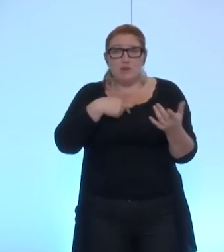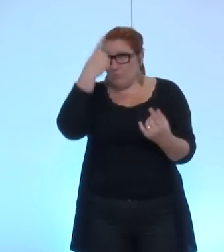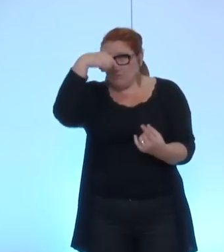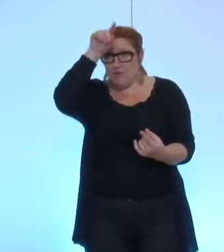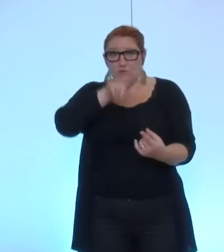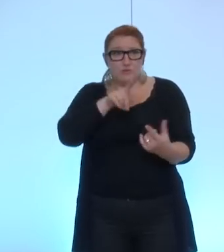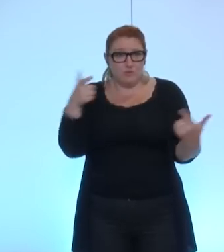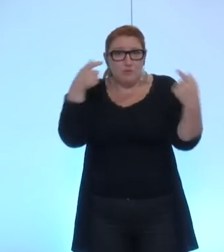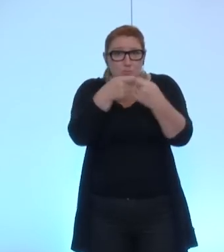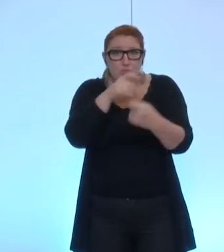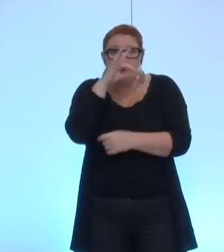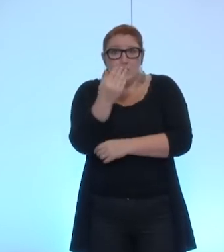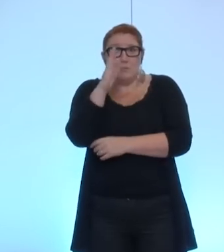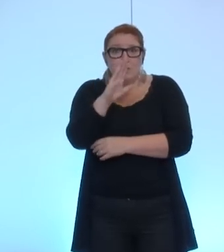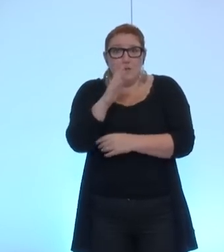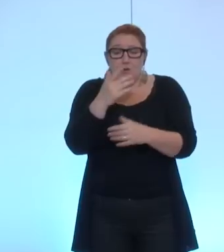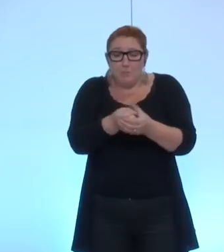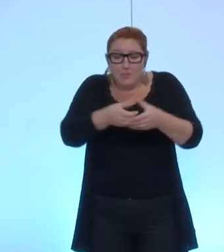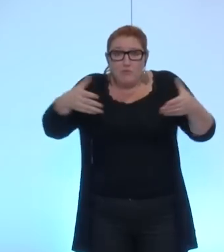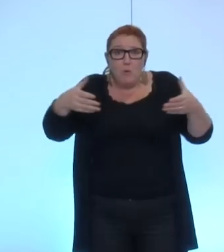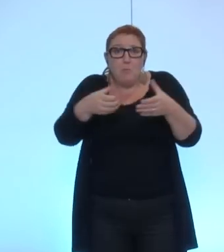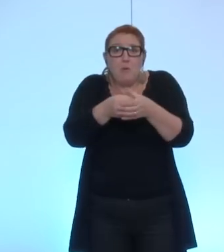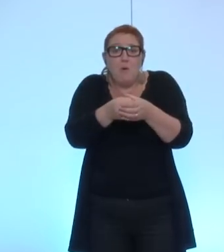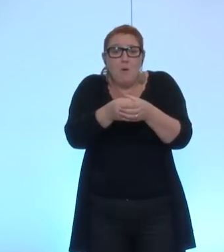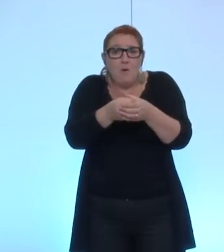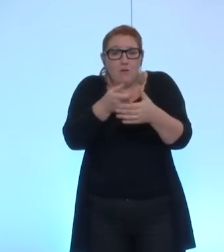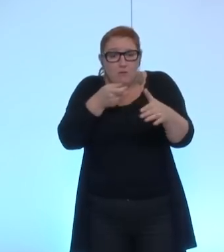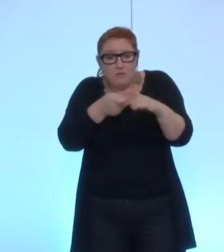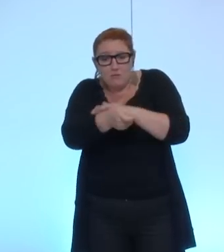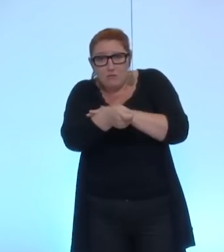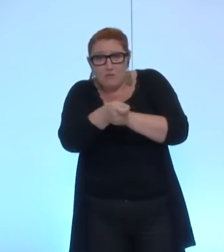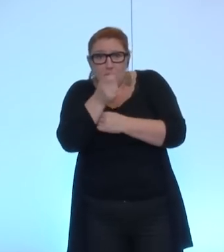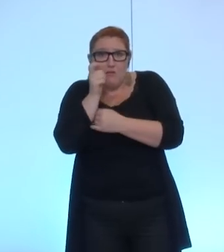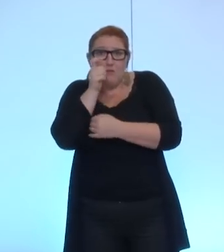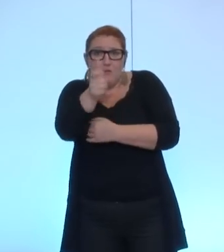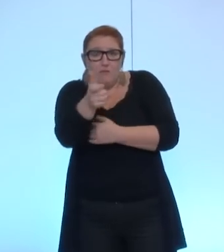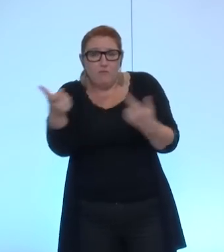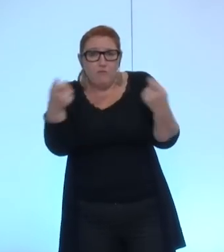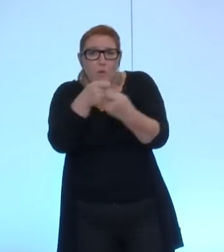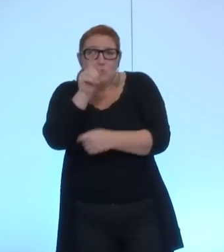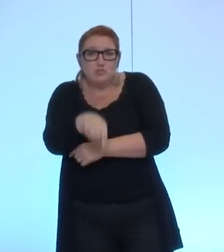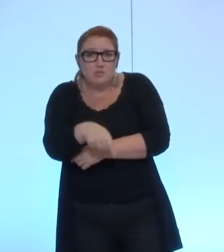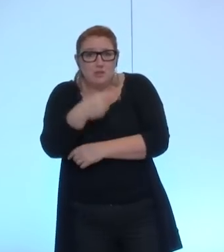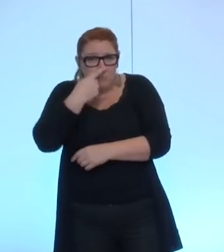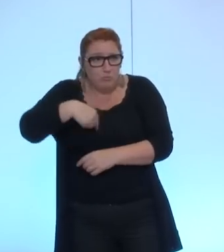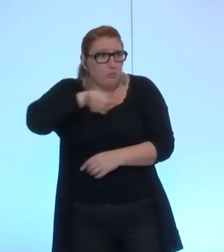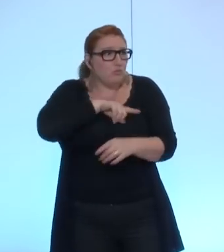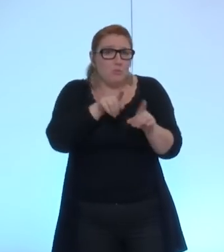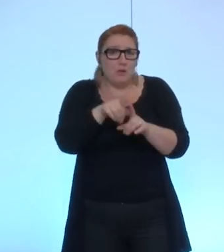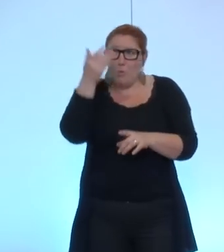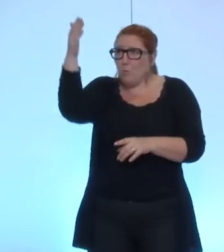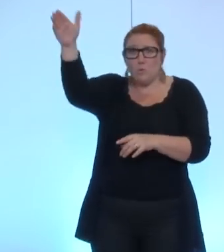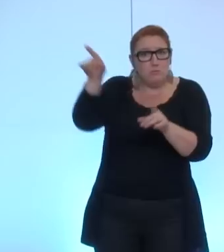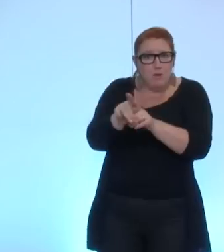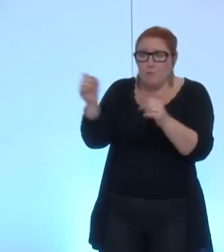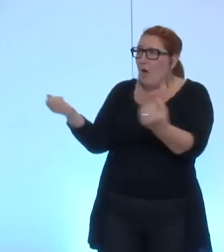niveau à partir duquel les questions de développement sont pertinentes. Pour nous, mais aussi pour d'autres. Je vous rappelle que ces questions ont été débattues à la